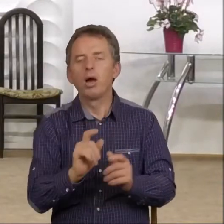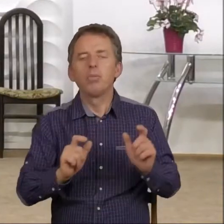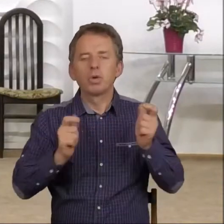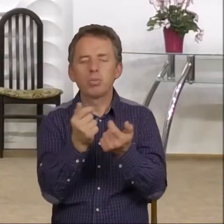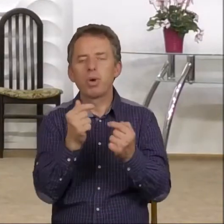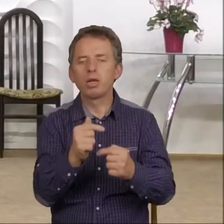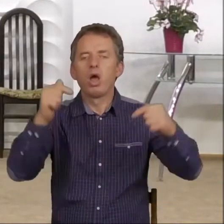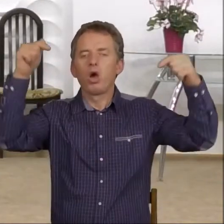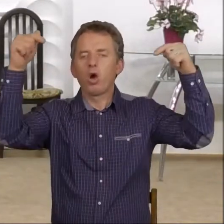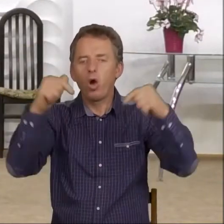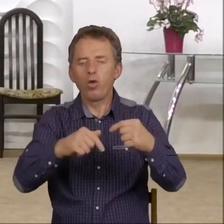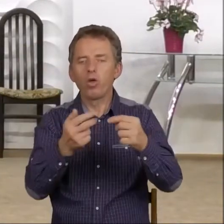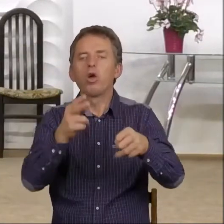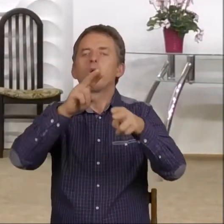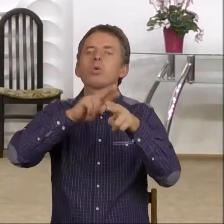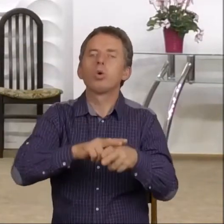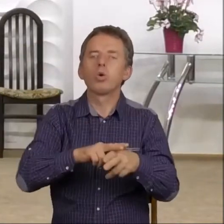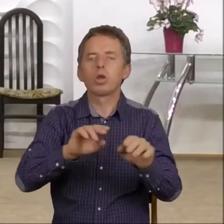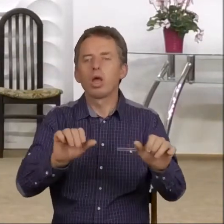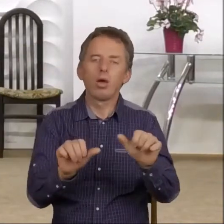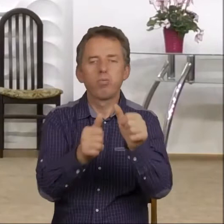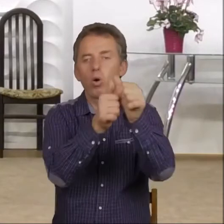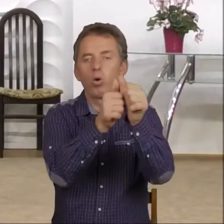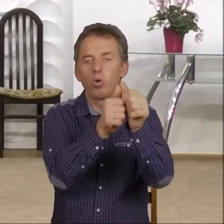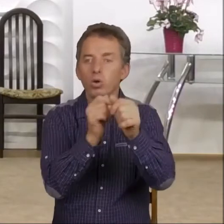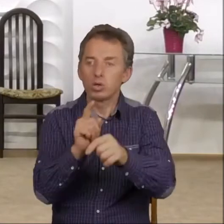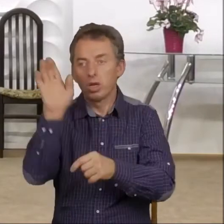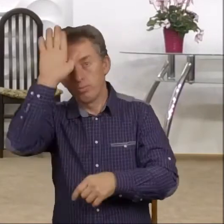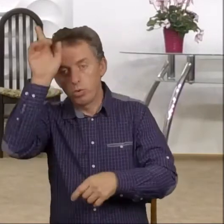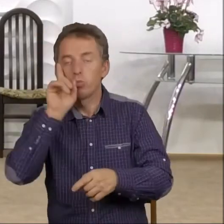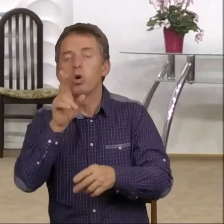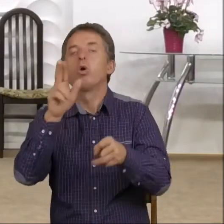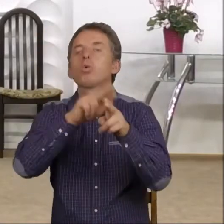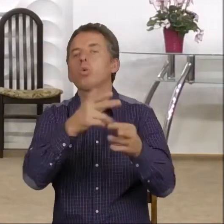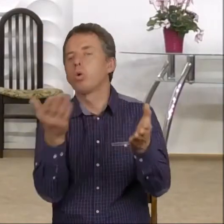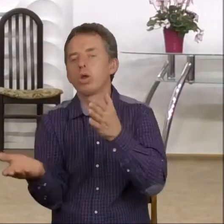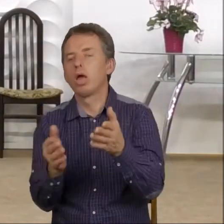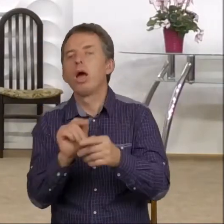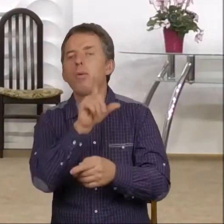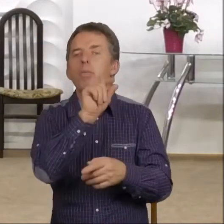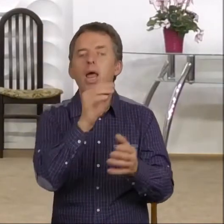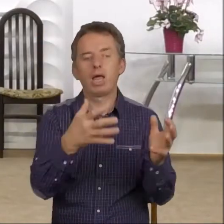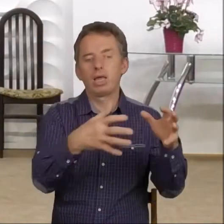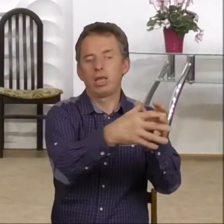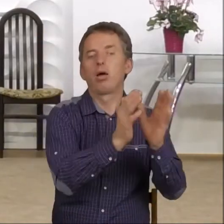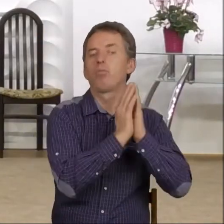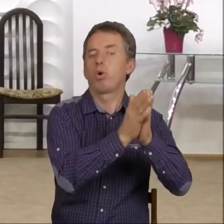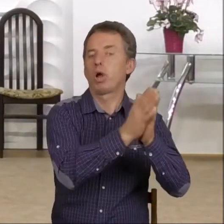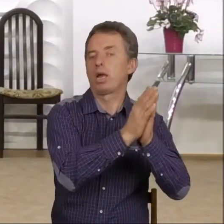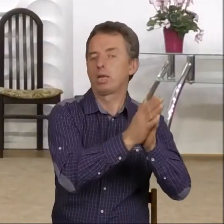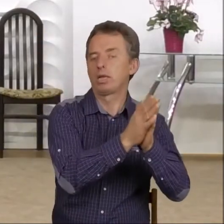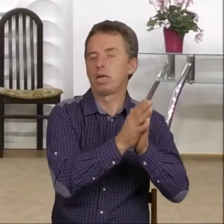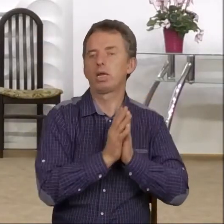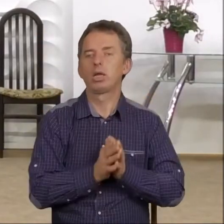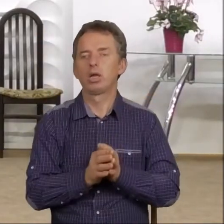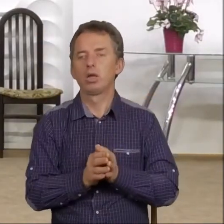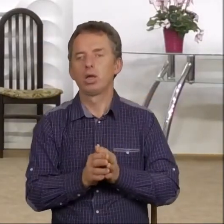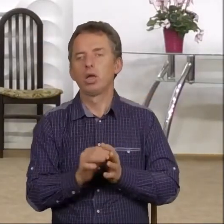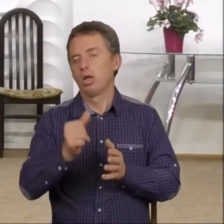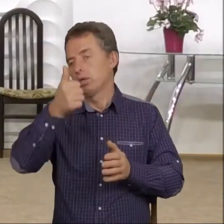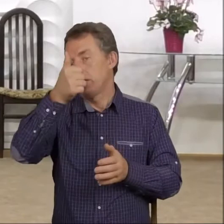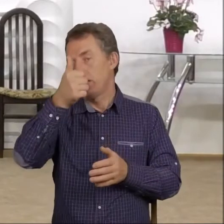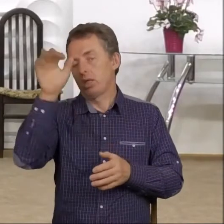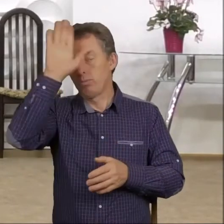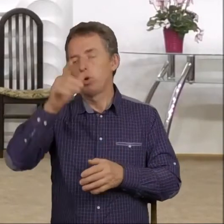czyli który Bóg okaże się silniejszy. Czy ta plejada Bogów pogańskich, czy ten jeden